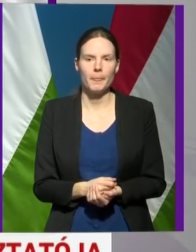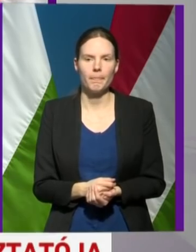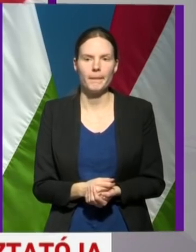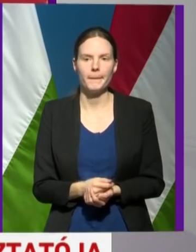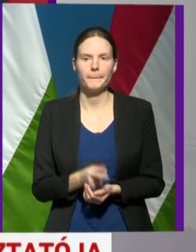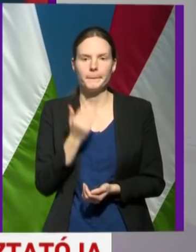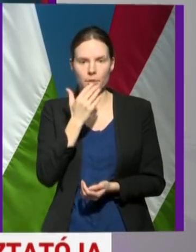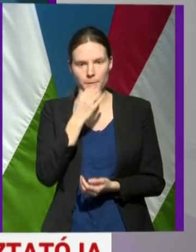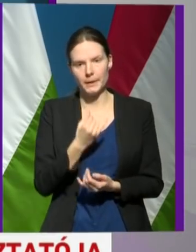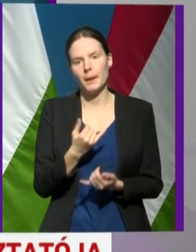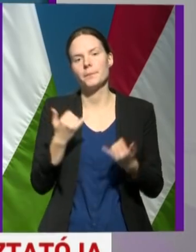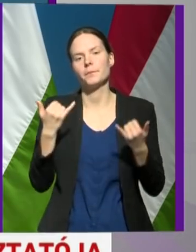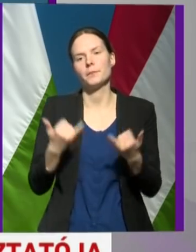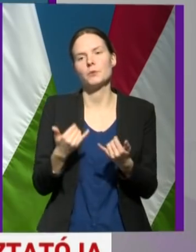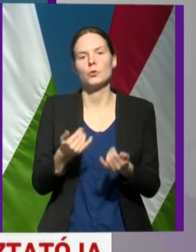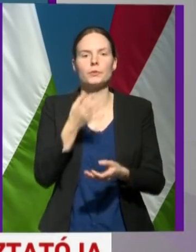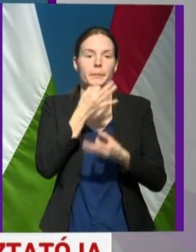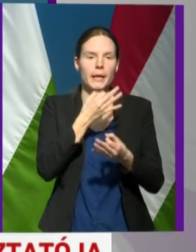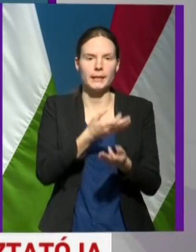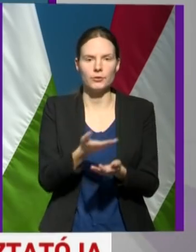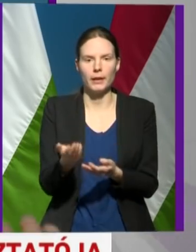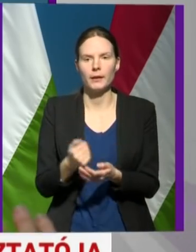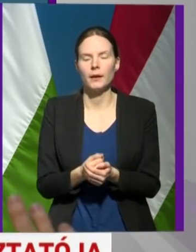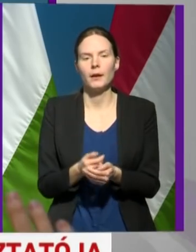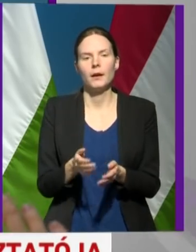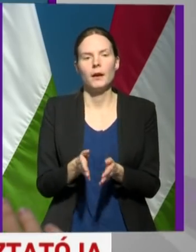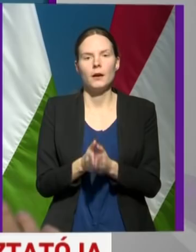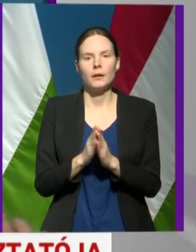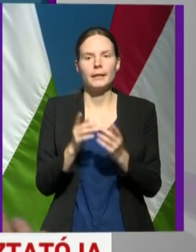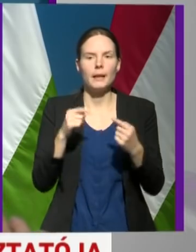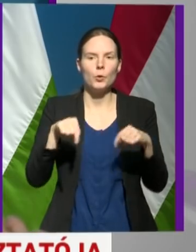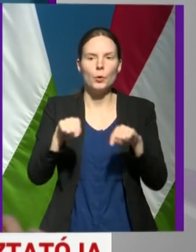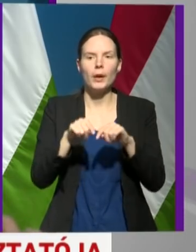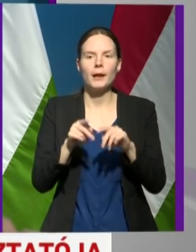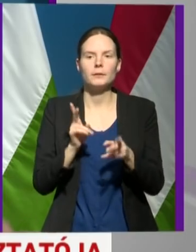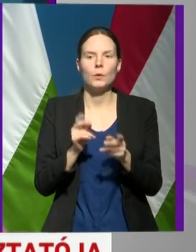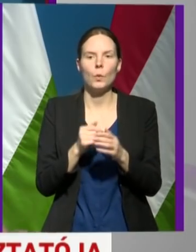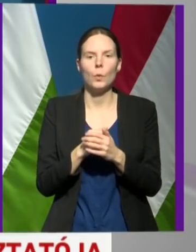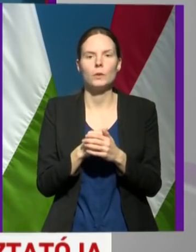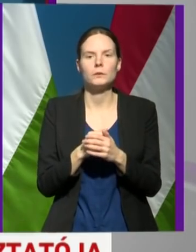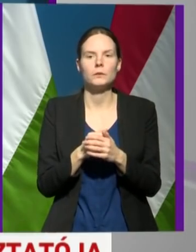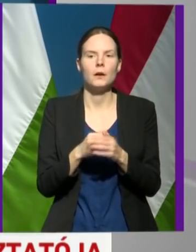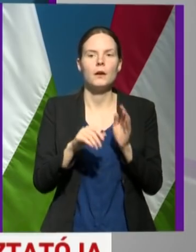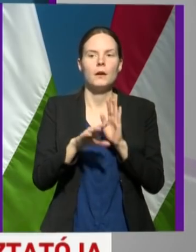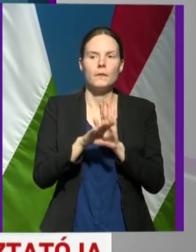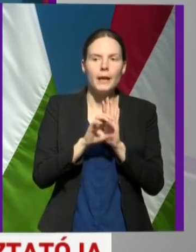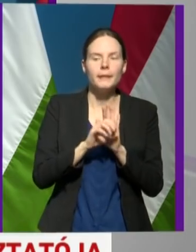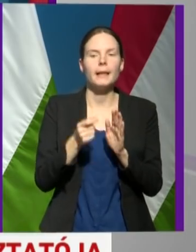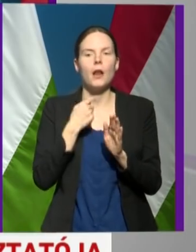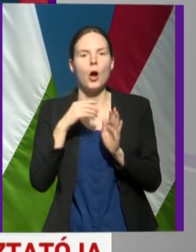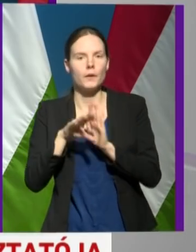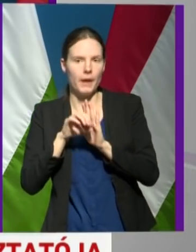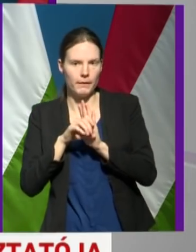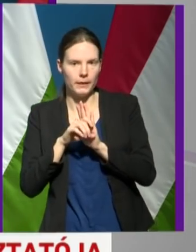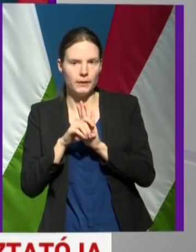Köszönöm szépen, és most kérdések. Arra kérem önöket, hogy tekintetel arra, hogy képfelvétel is zajlik a hangfelvétele